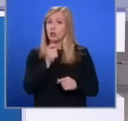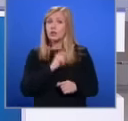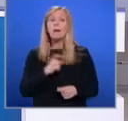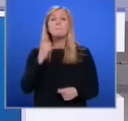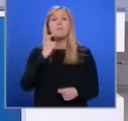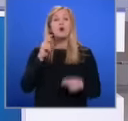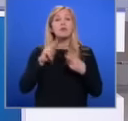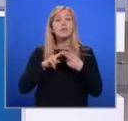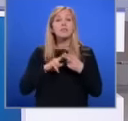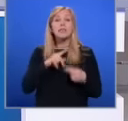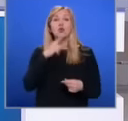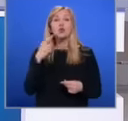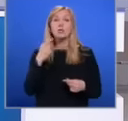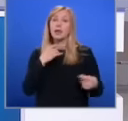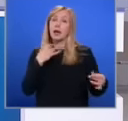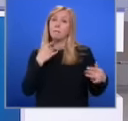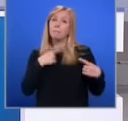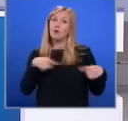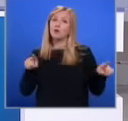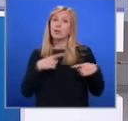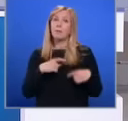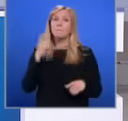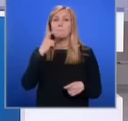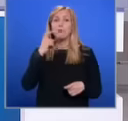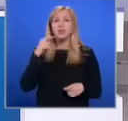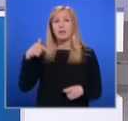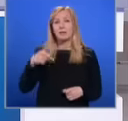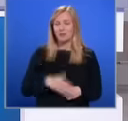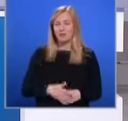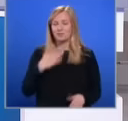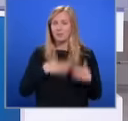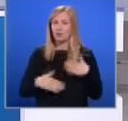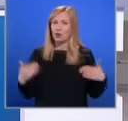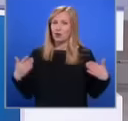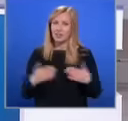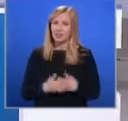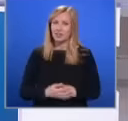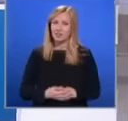Бойко Василев с руския музикант Борис Гребенщиков. Спокойна вечер.